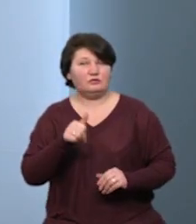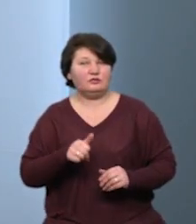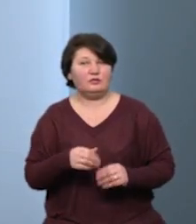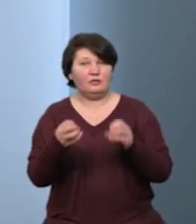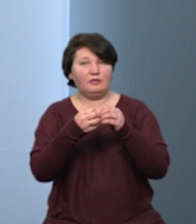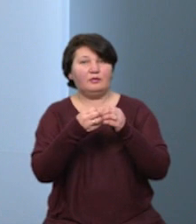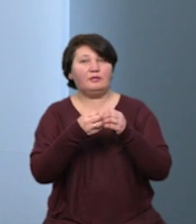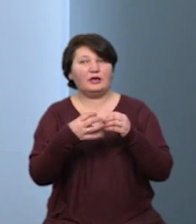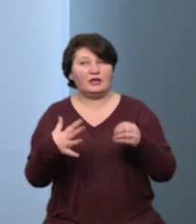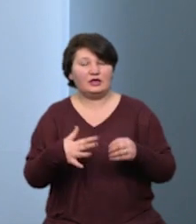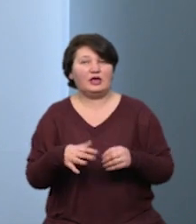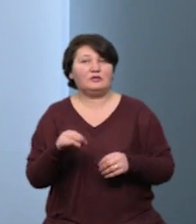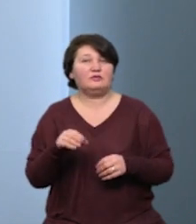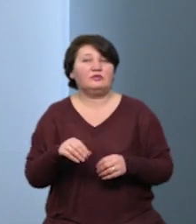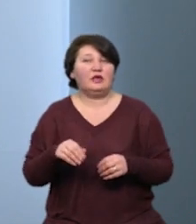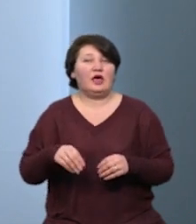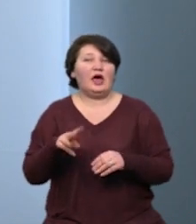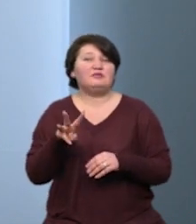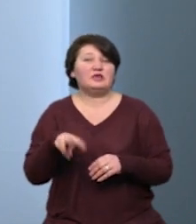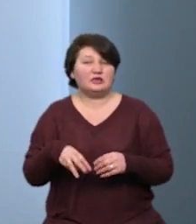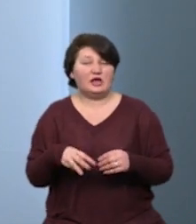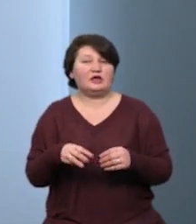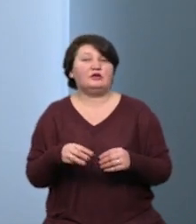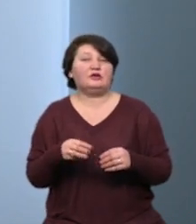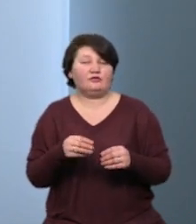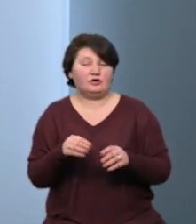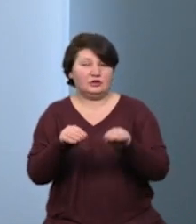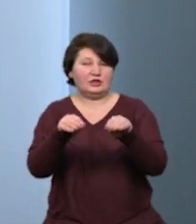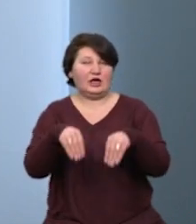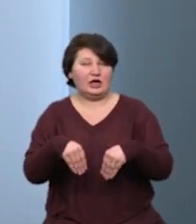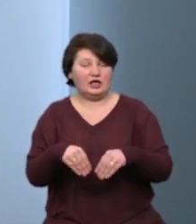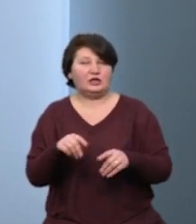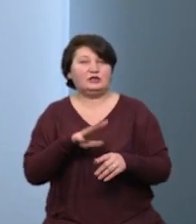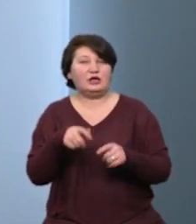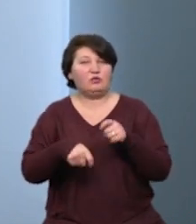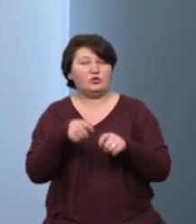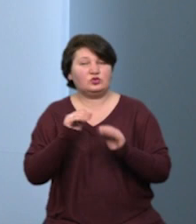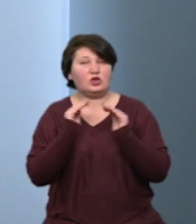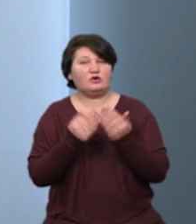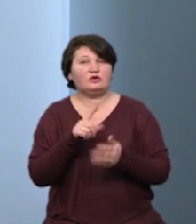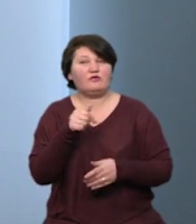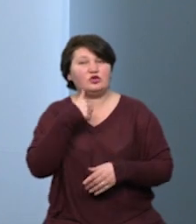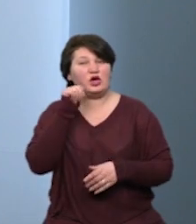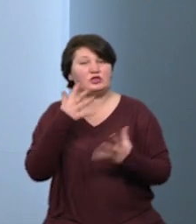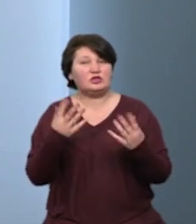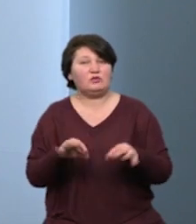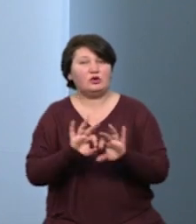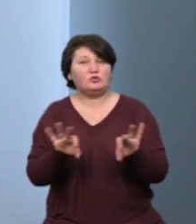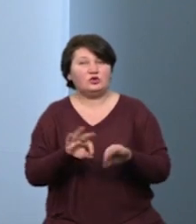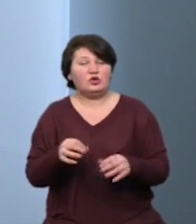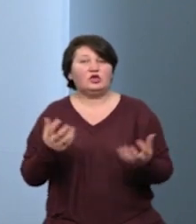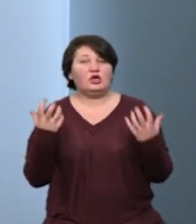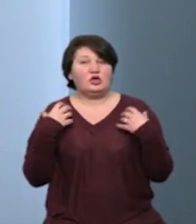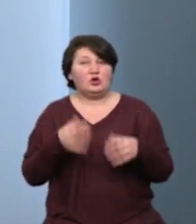15 адміністративних протоколів за порушення карантину склали поліцейські області за вчорашній день. Про це сьогодні розповів начальник обласної